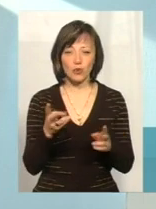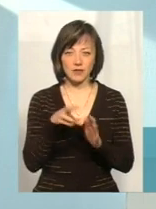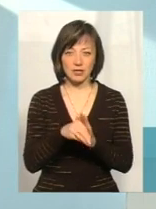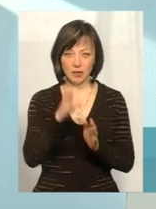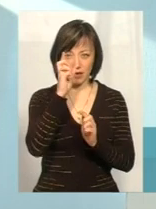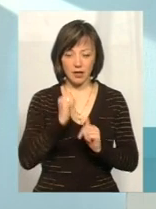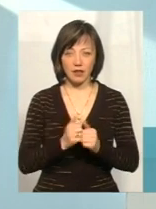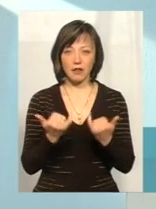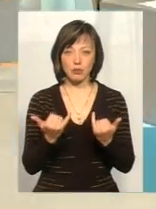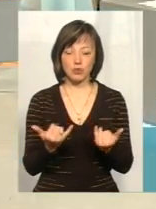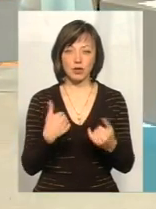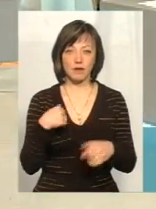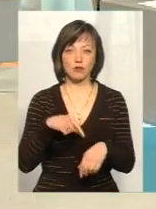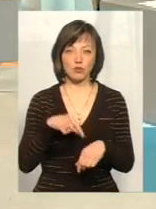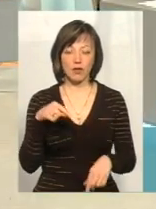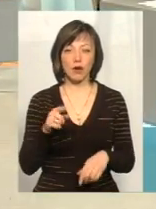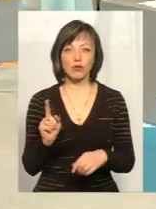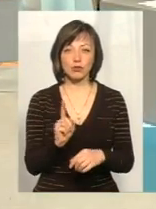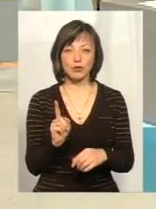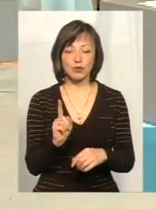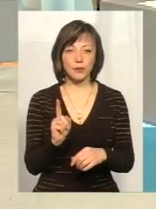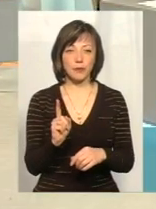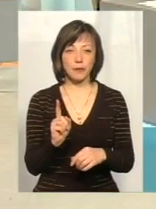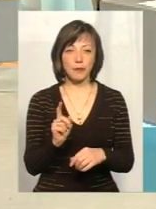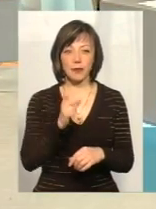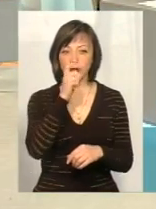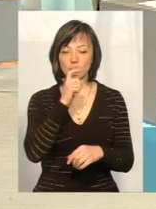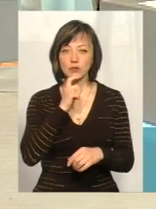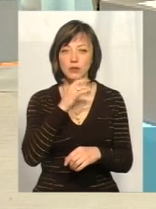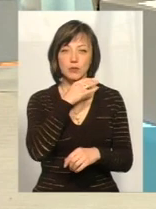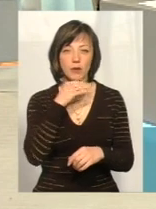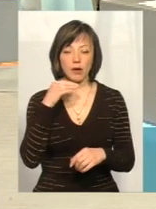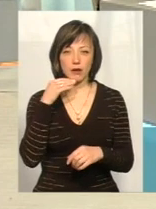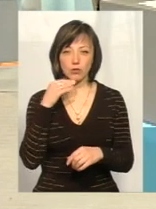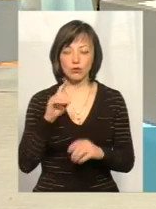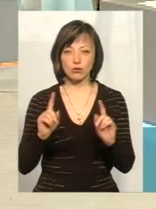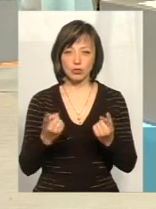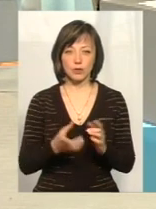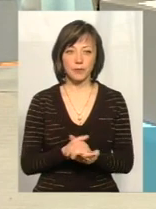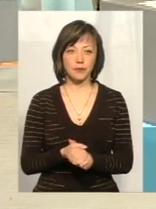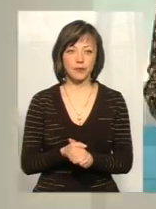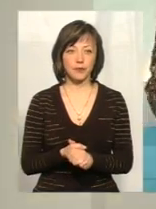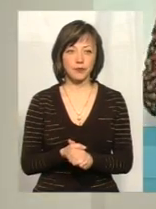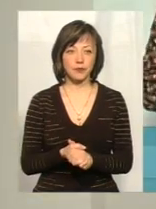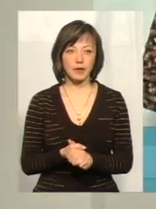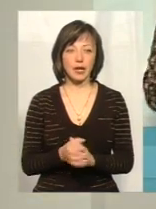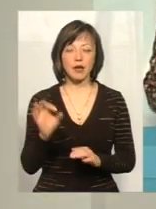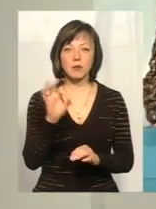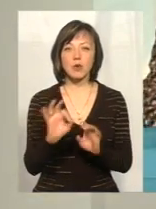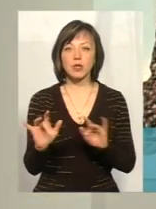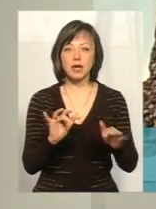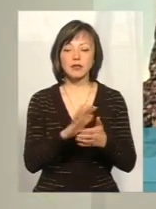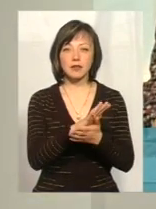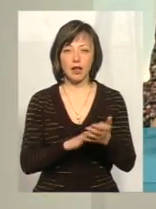країні. На сьогодні я так відчуваю, що незрозумілостей дуже багато. Ну, насправді, про діяльність ми трошки далі